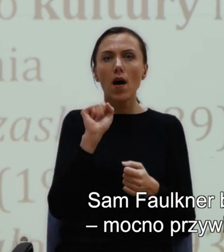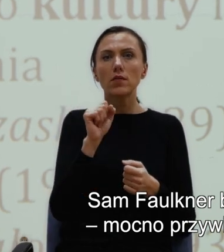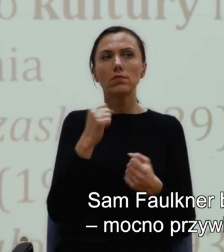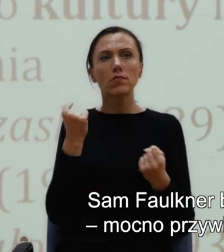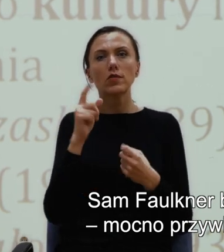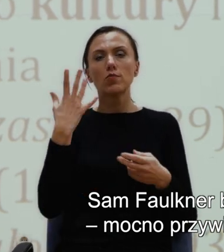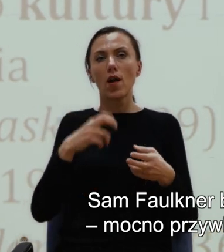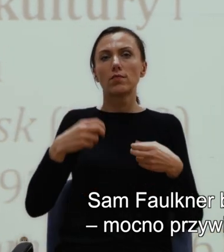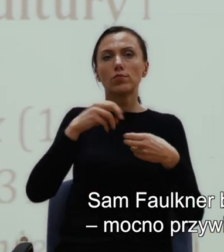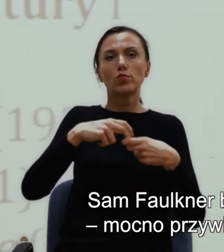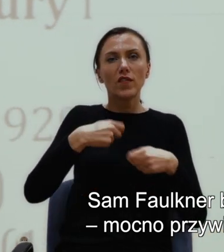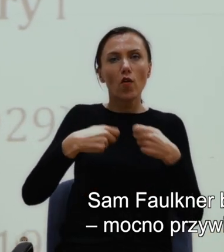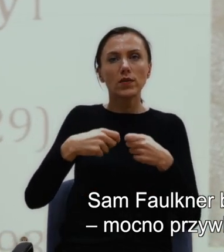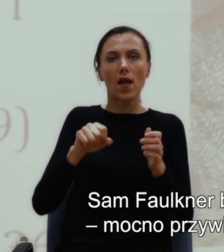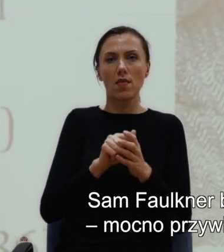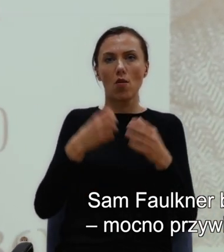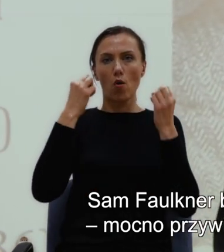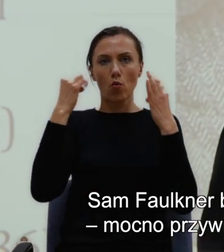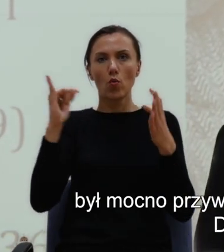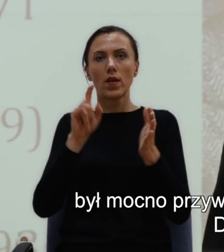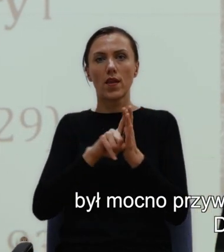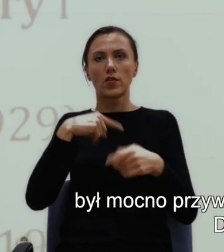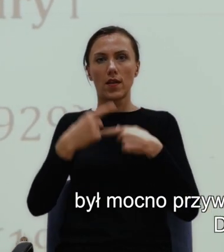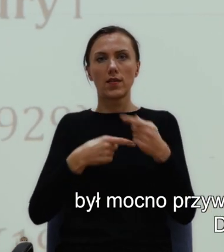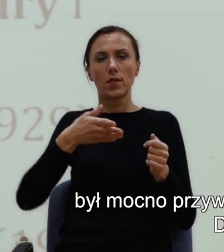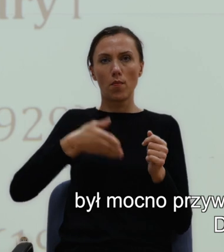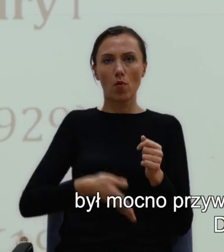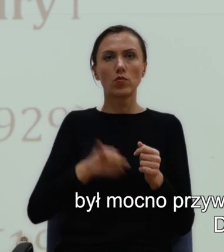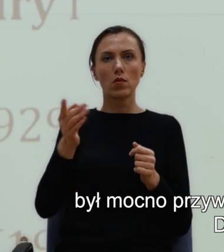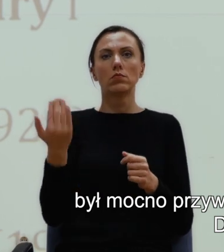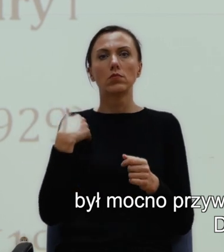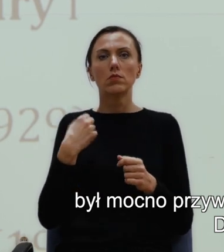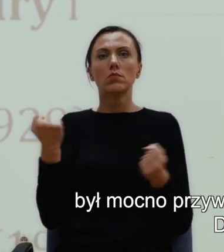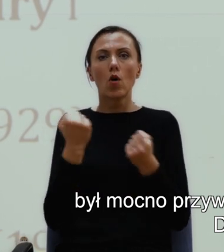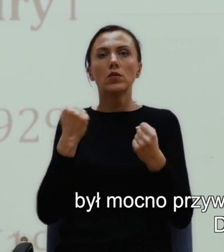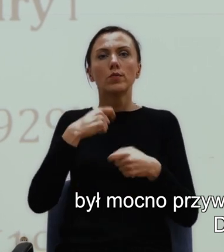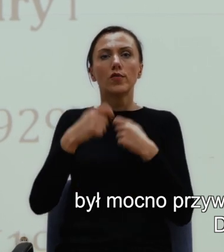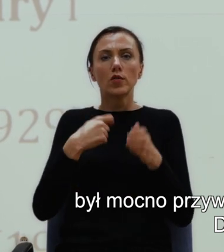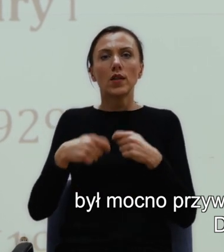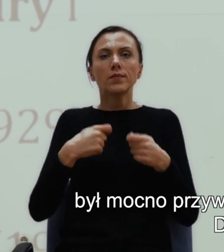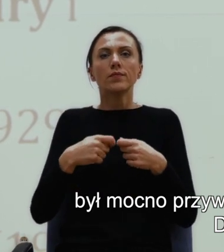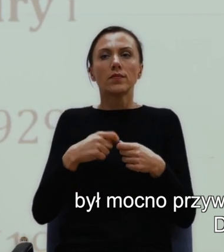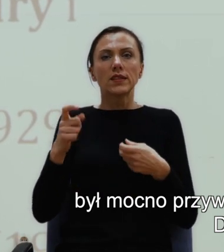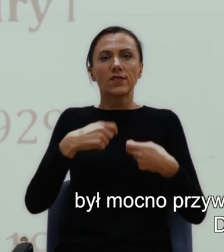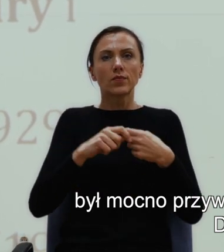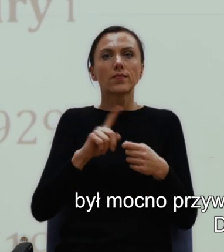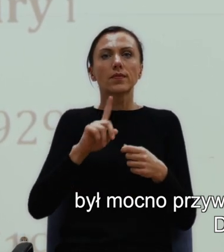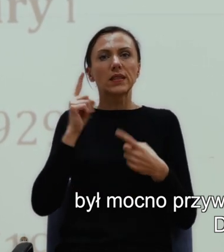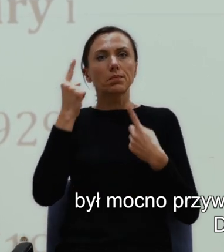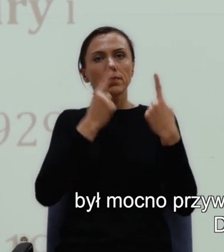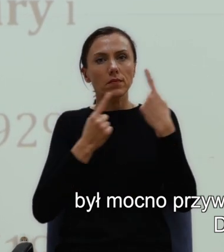przywiązany do kultury i tradycji południa. Był mocno przywiązany do tej idei